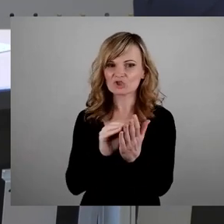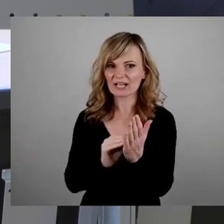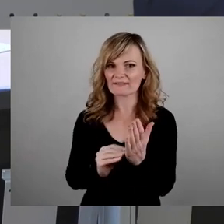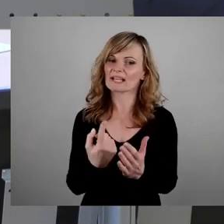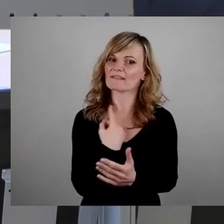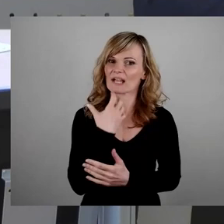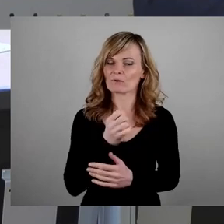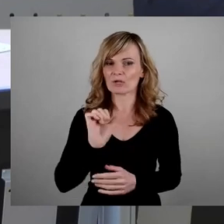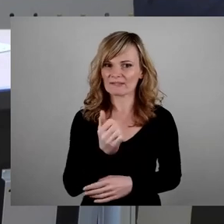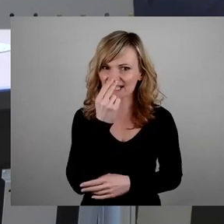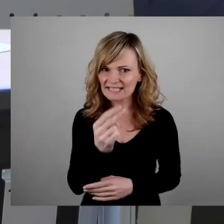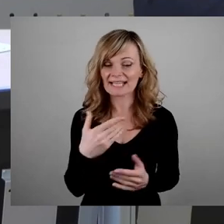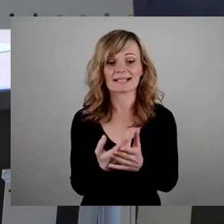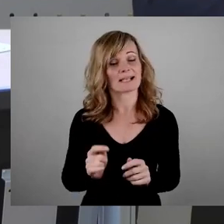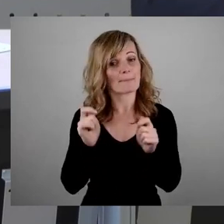Deswegen gibt es diesen Antrag.